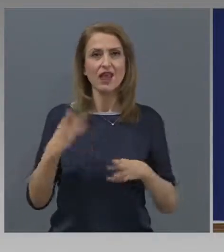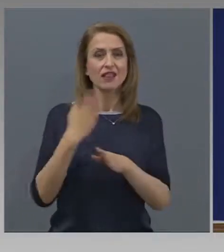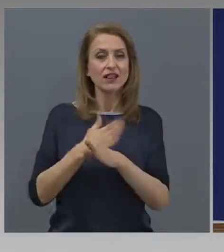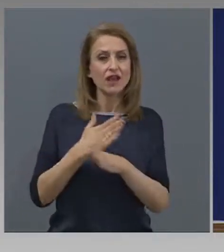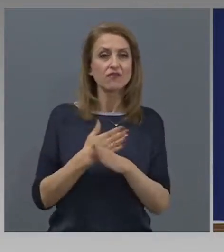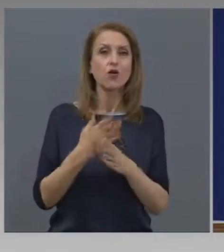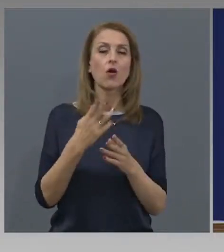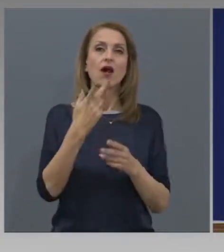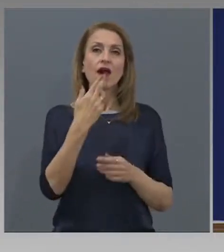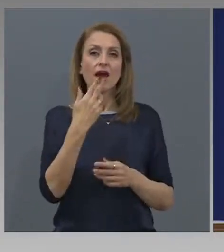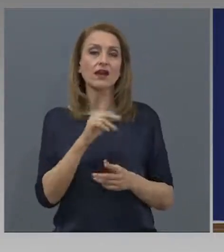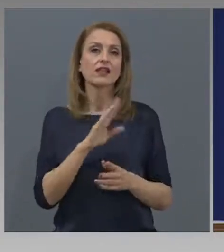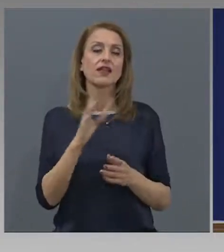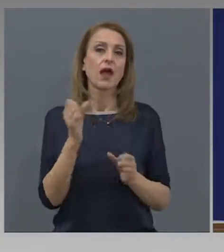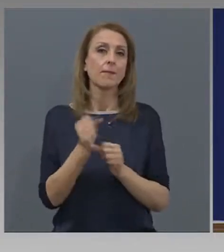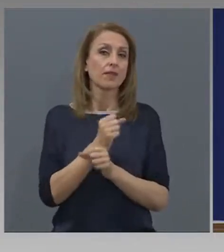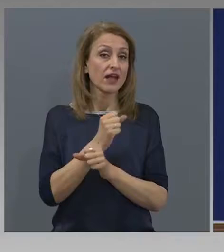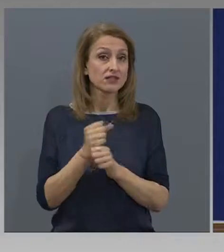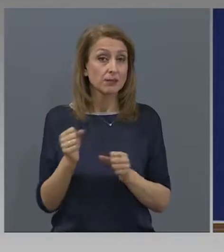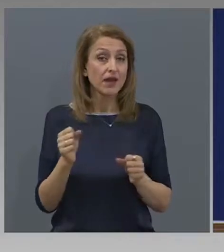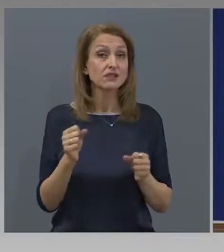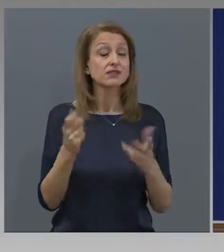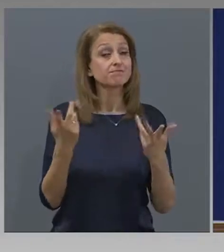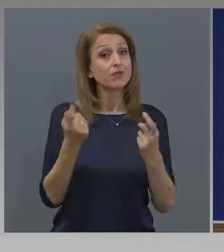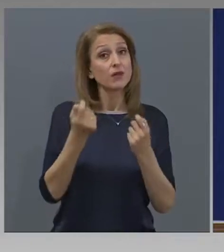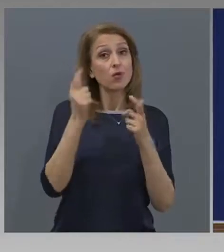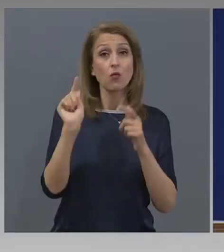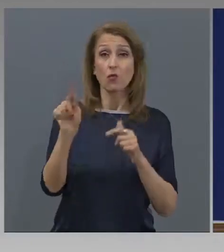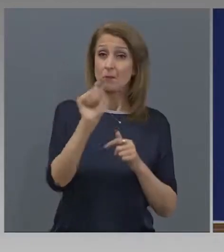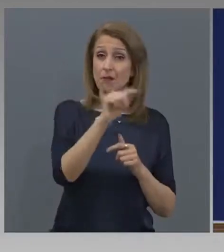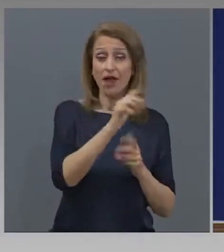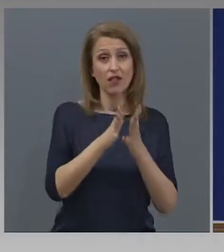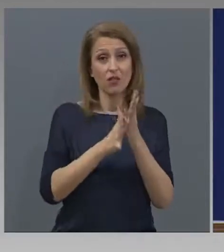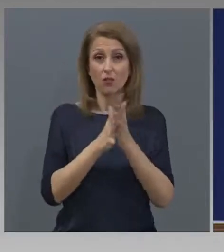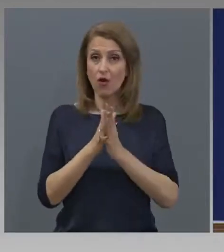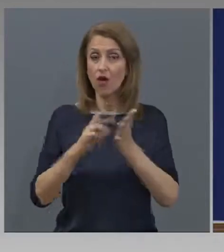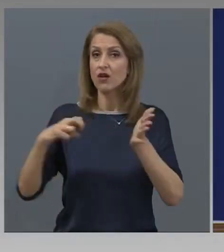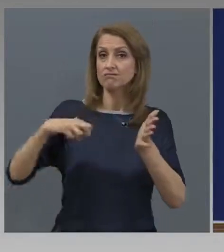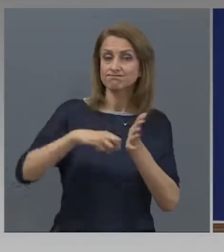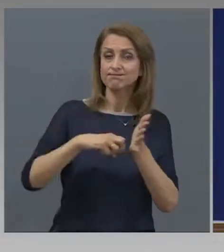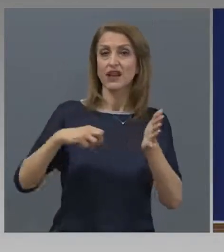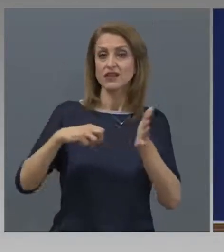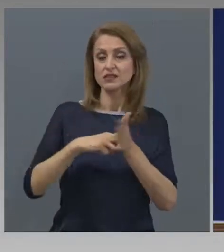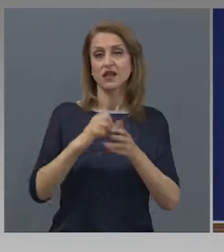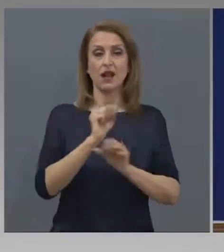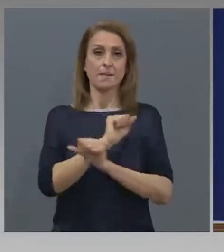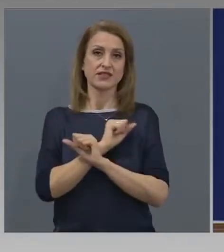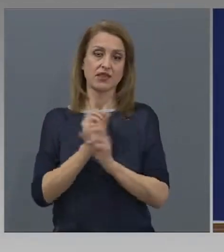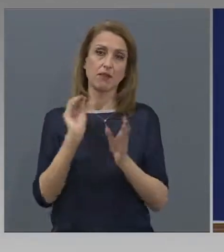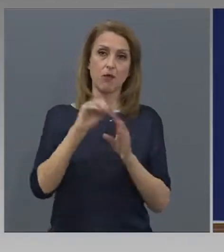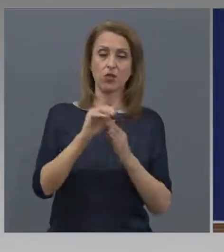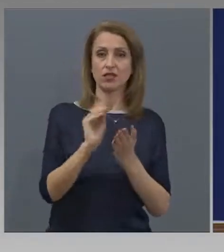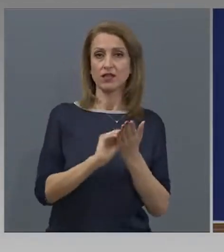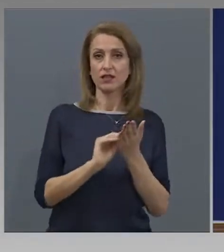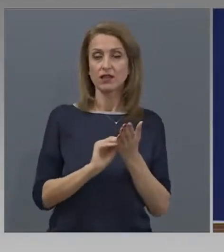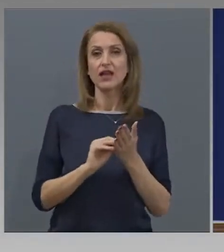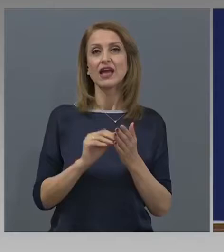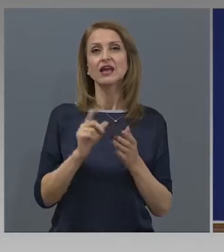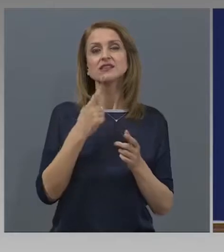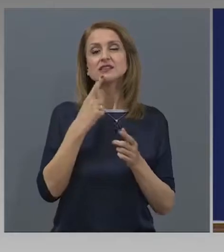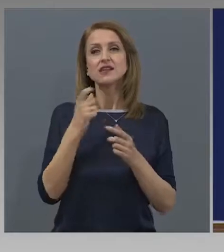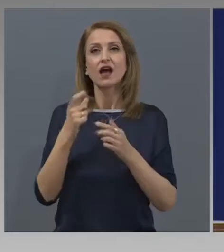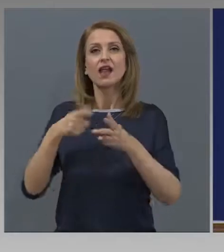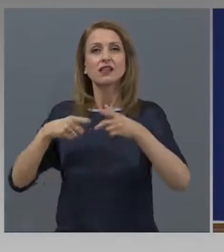хартия, пластмаси. Малко са хората, които се регистрират като безработни все още в сектора транспорти и